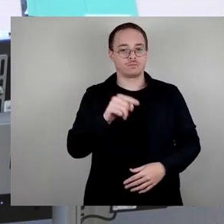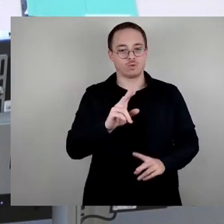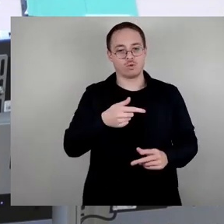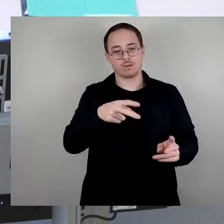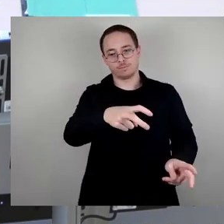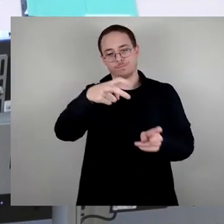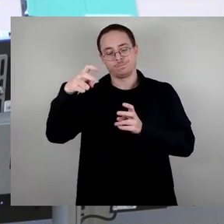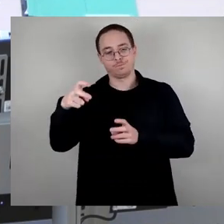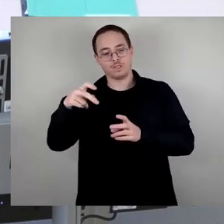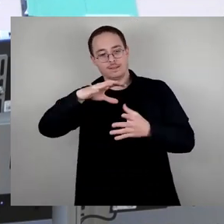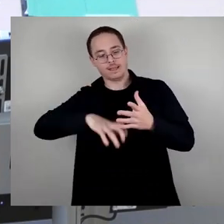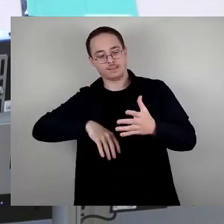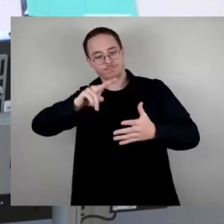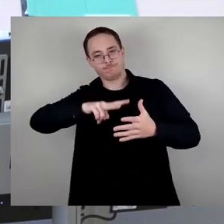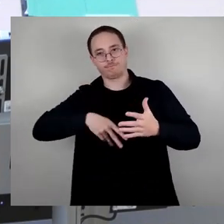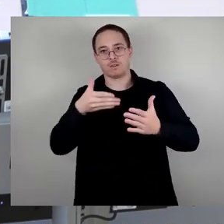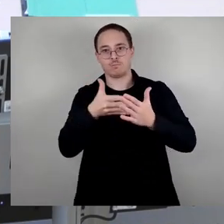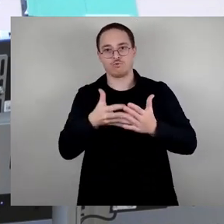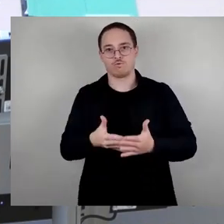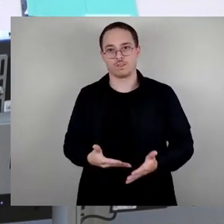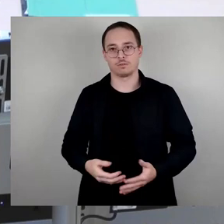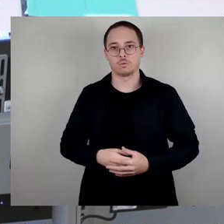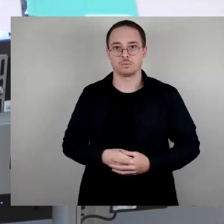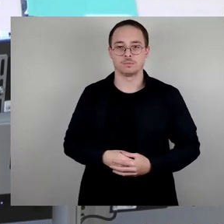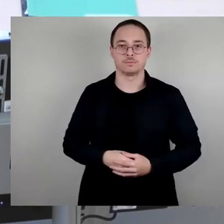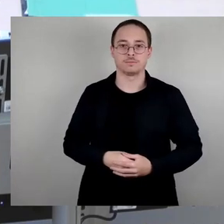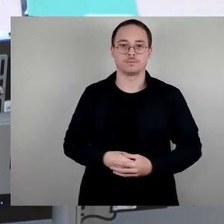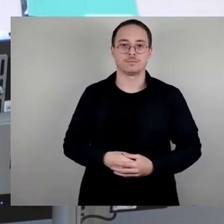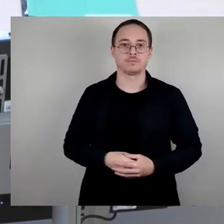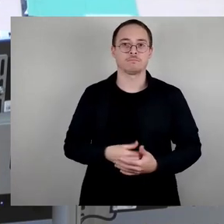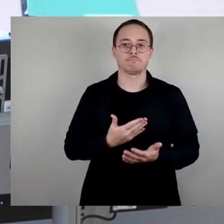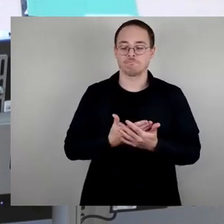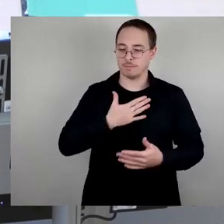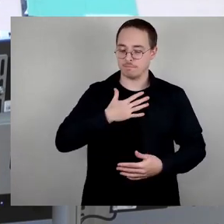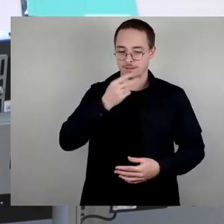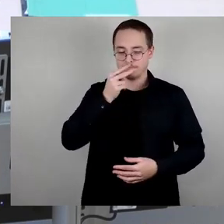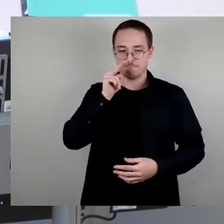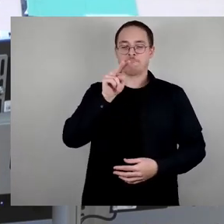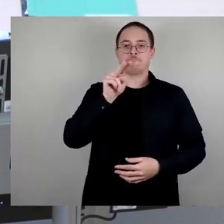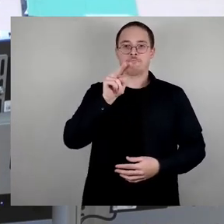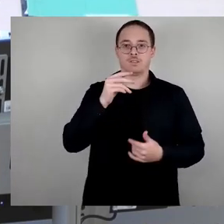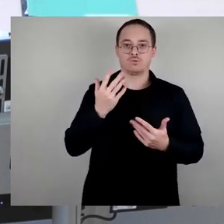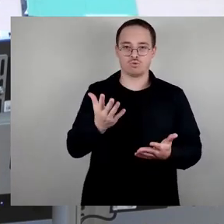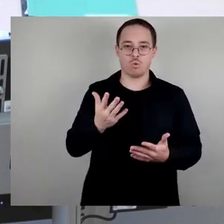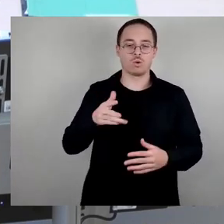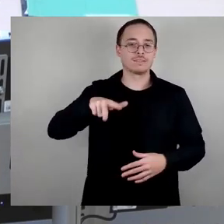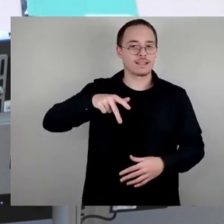Blick und von meinem persönlichen Abstand zum Gedenken an die Opfer des 13. Februars und den folgenden Tagen.